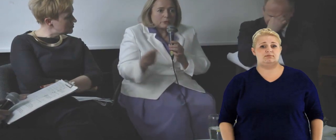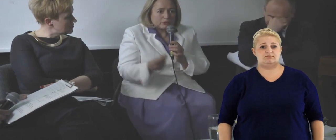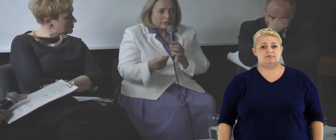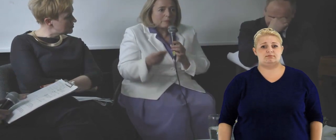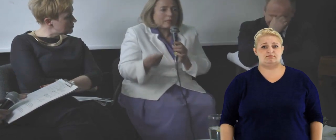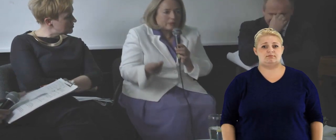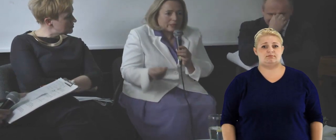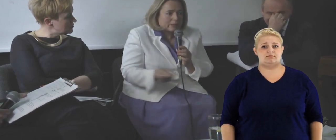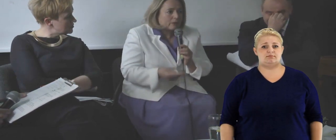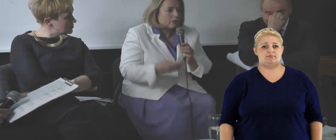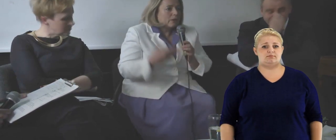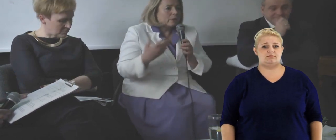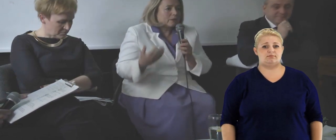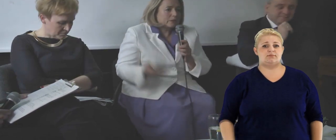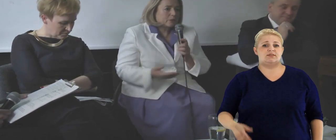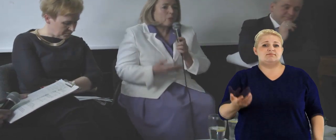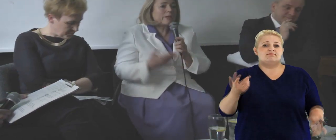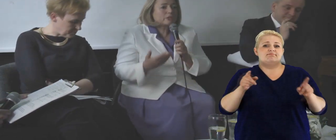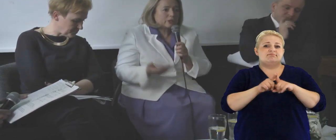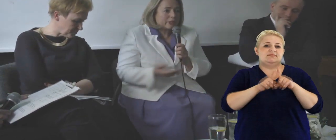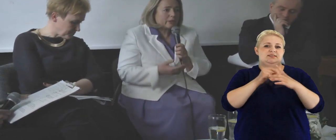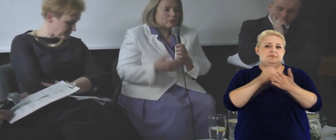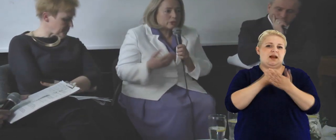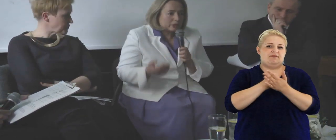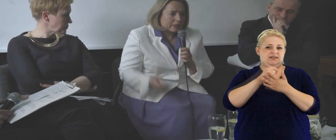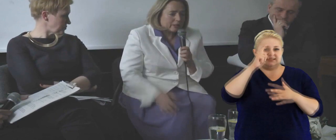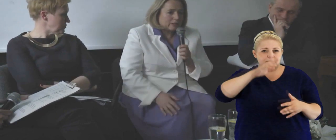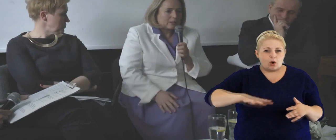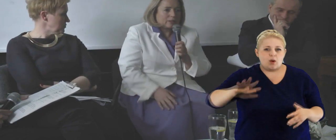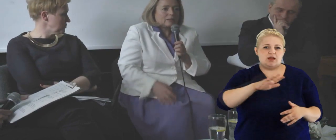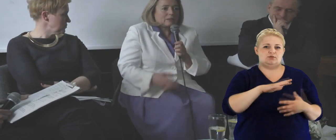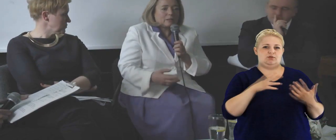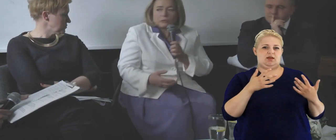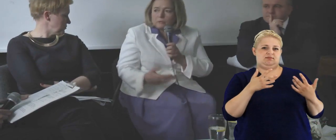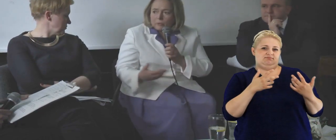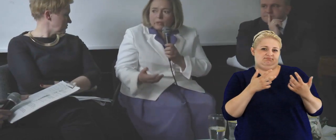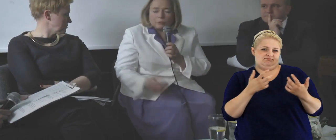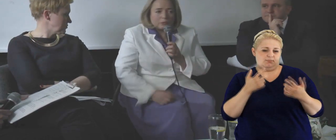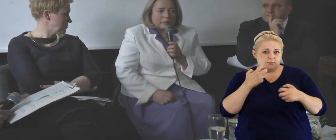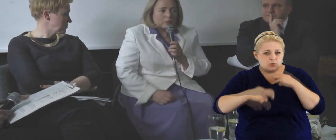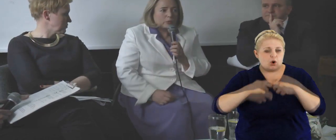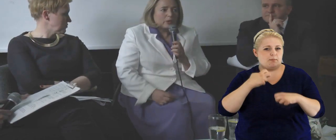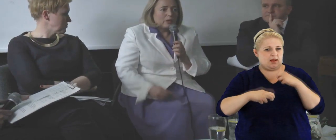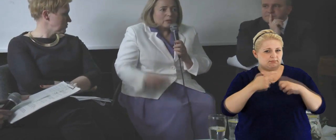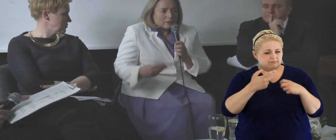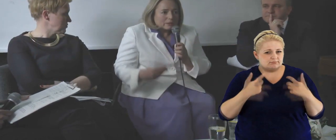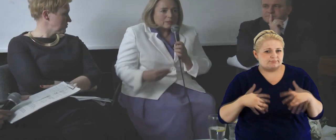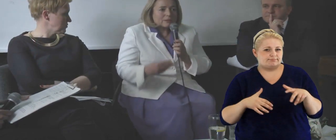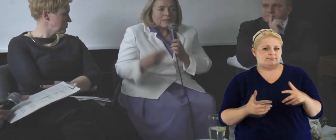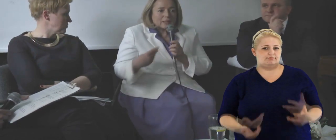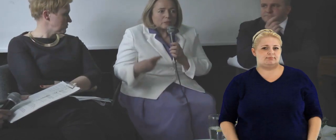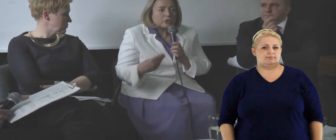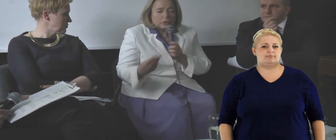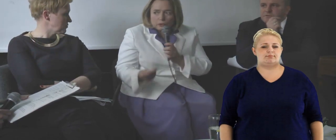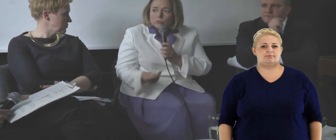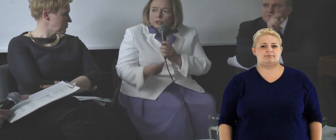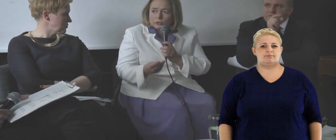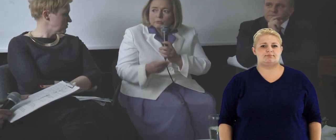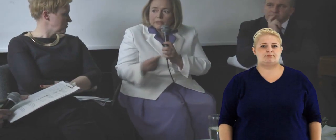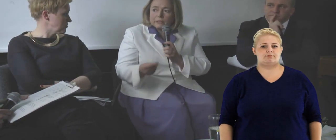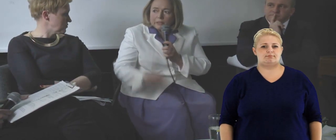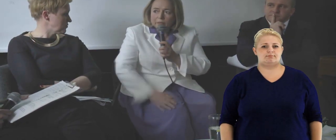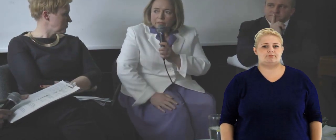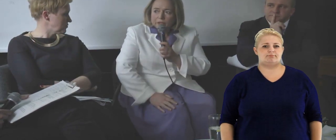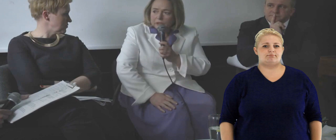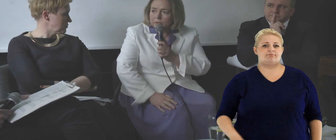wydawałoby się w sprawie takiej, no, społecznie nośnej i, i nabrzmiałego problemu, za tym ciągną